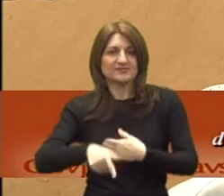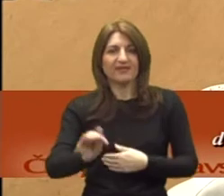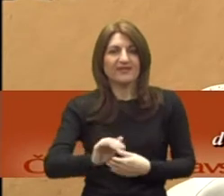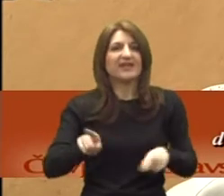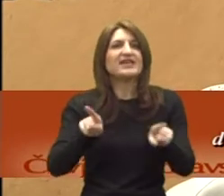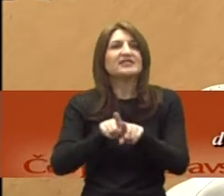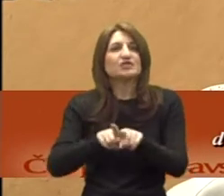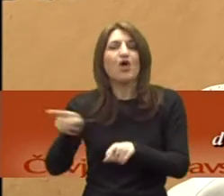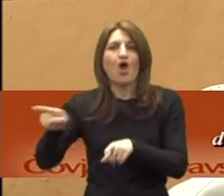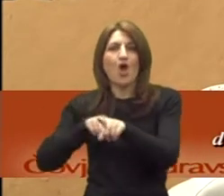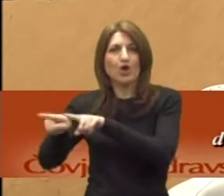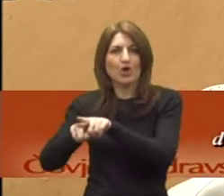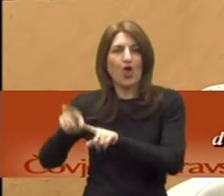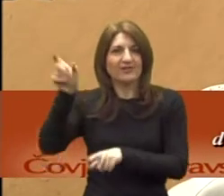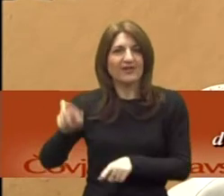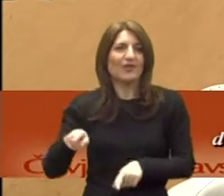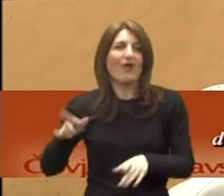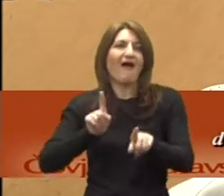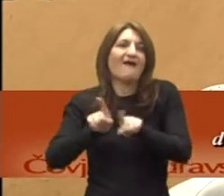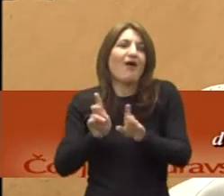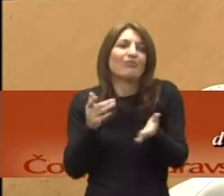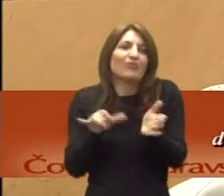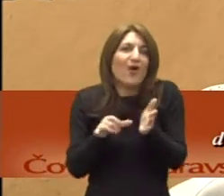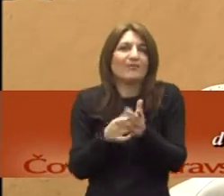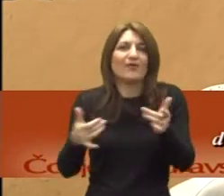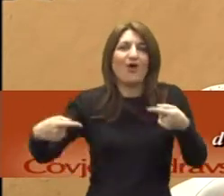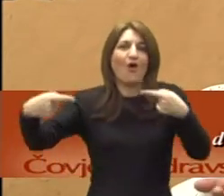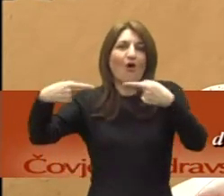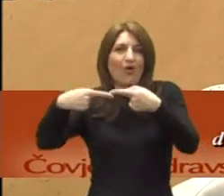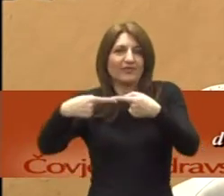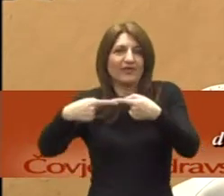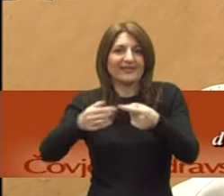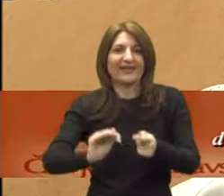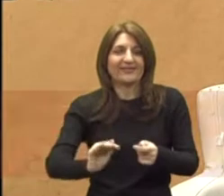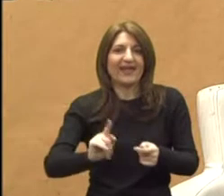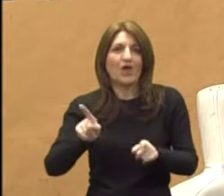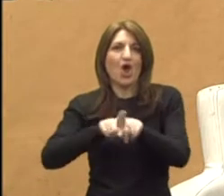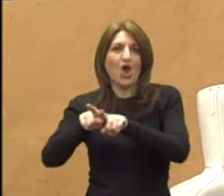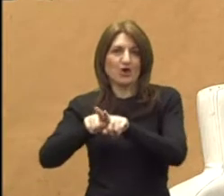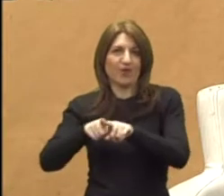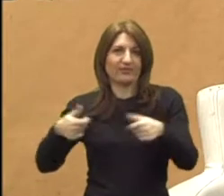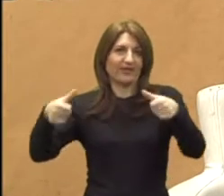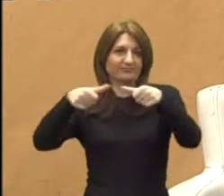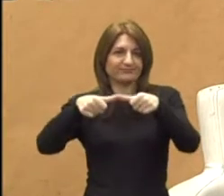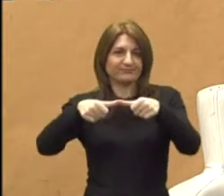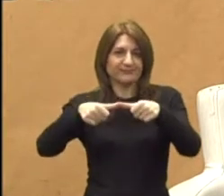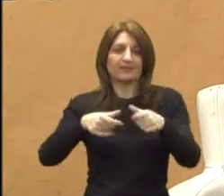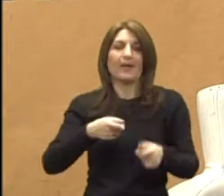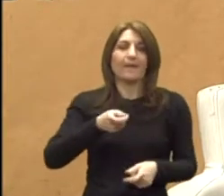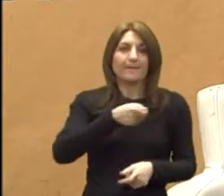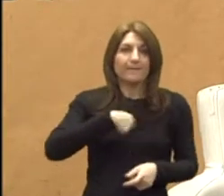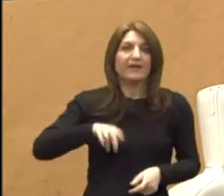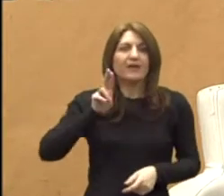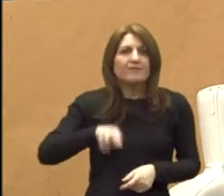najprirodniji kontakt dijete ima sa svojim roditeljem. A, dakle, mi imamo